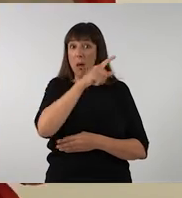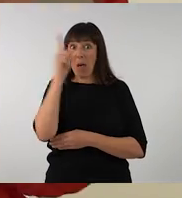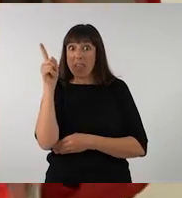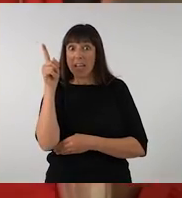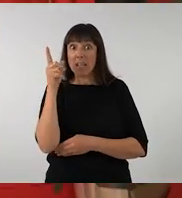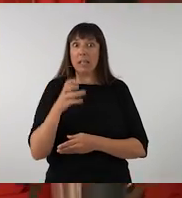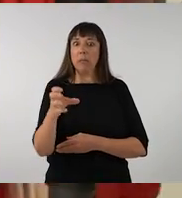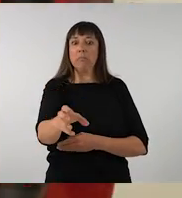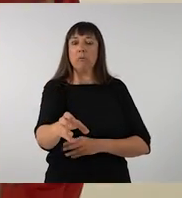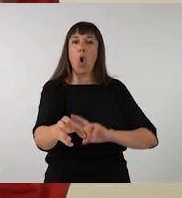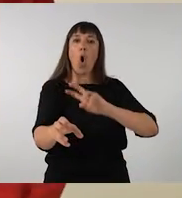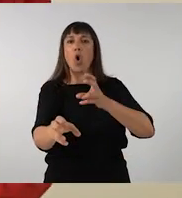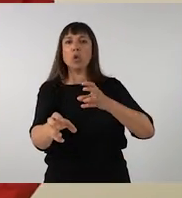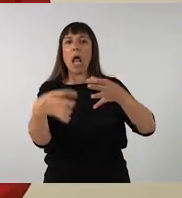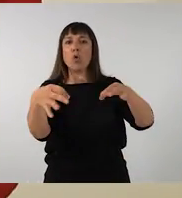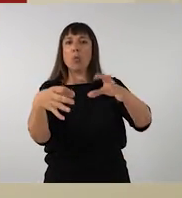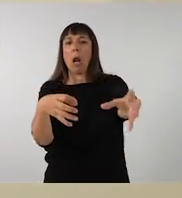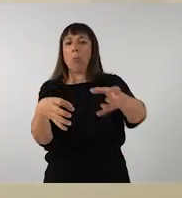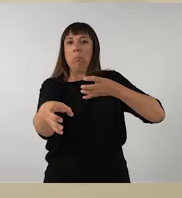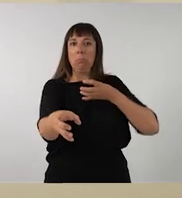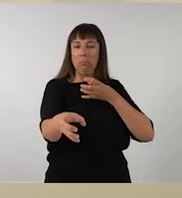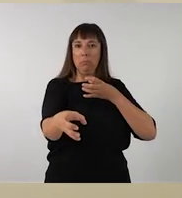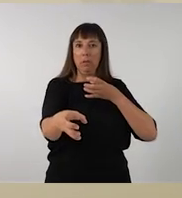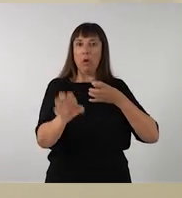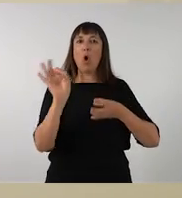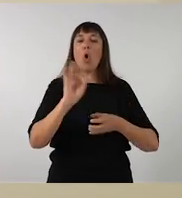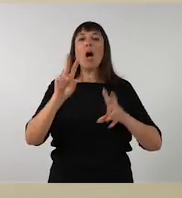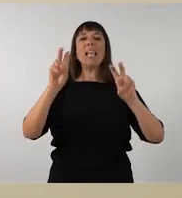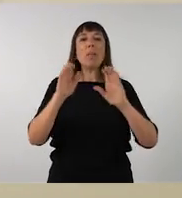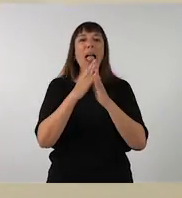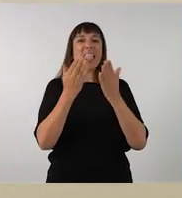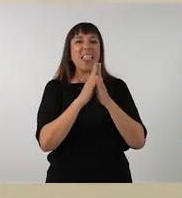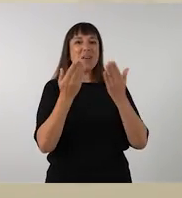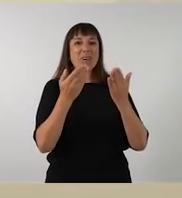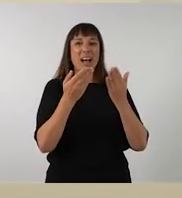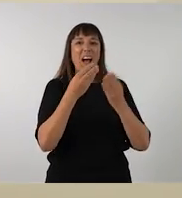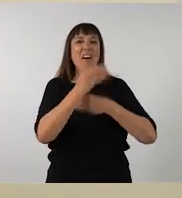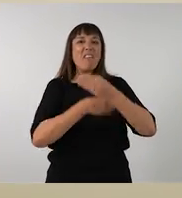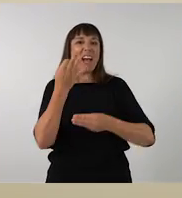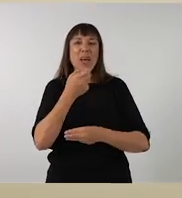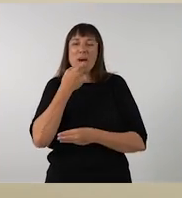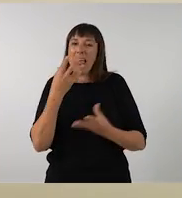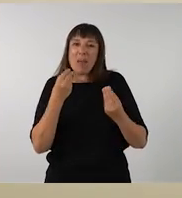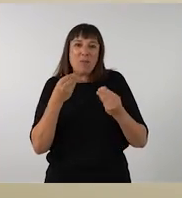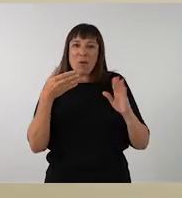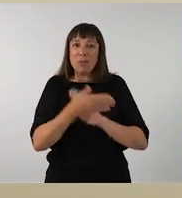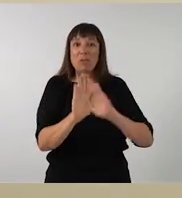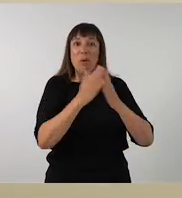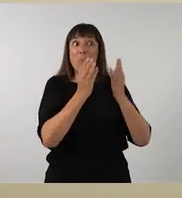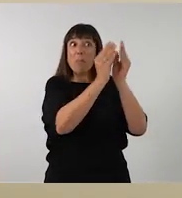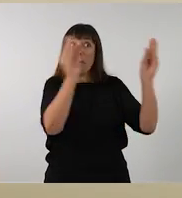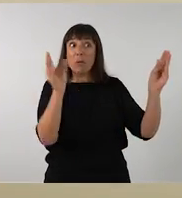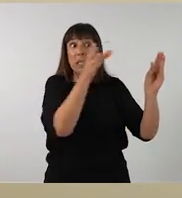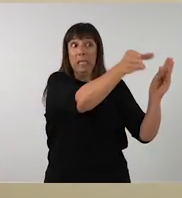aquesta tassa més comú. M'agrada molt el que fa amb el llibre de Clarice Lispector perquè